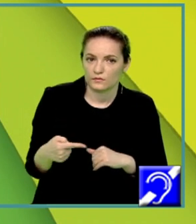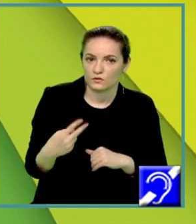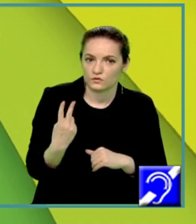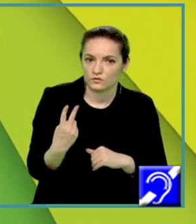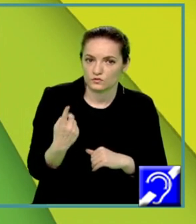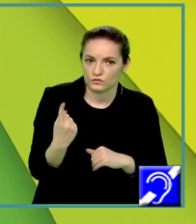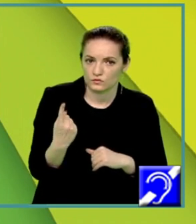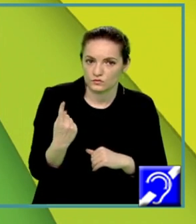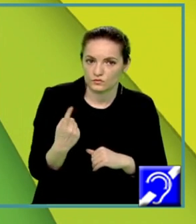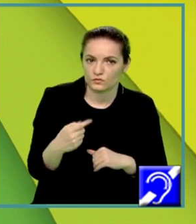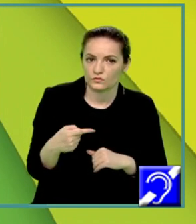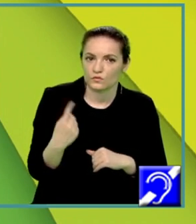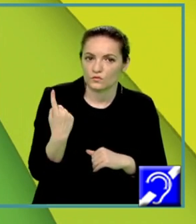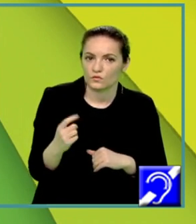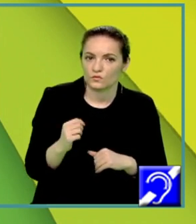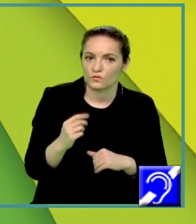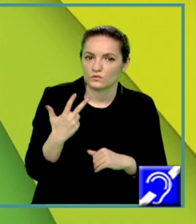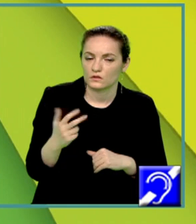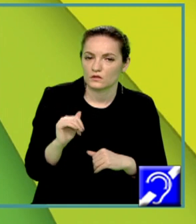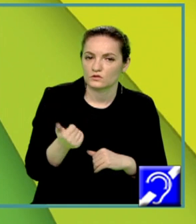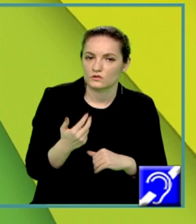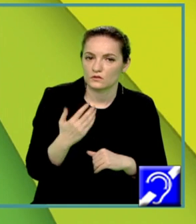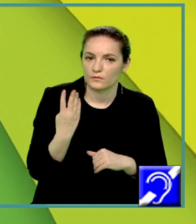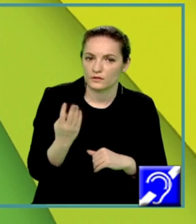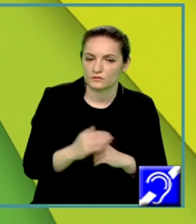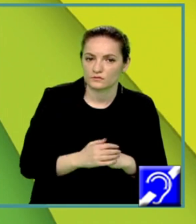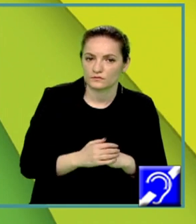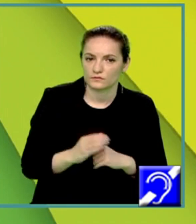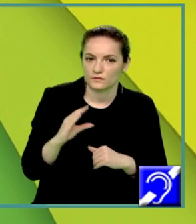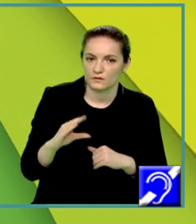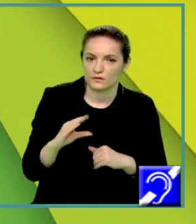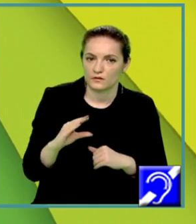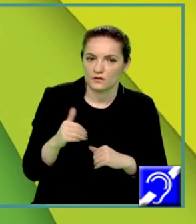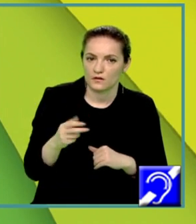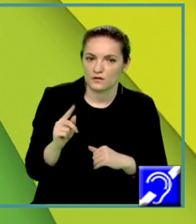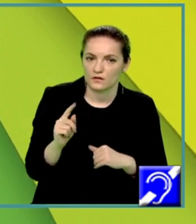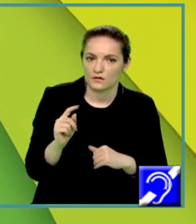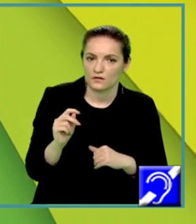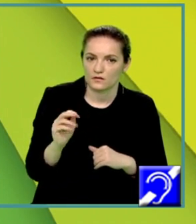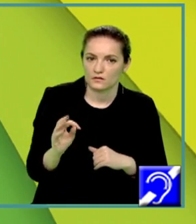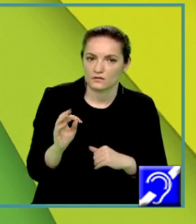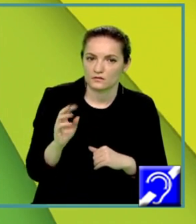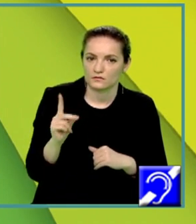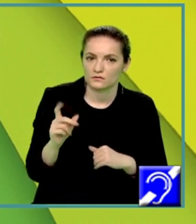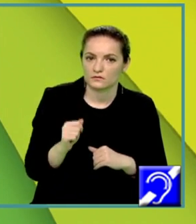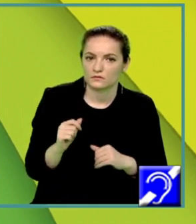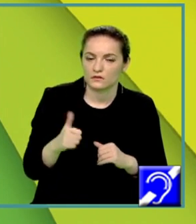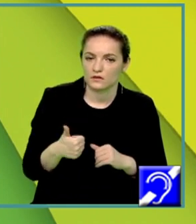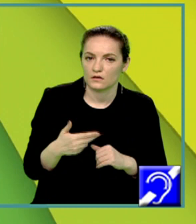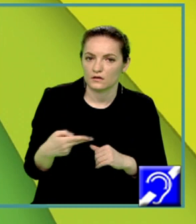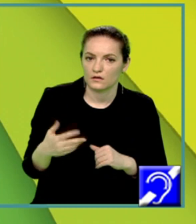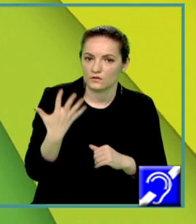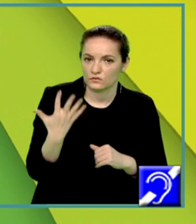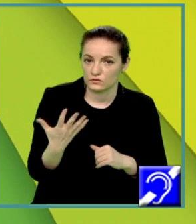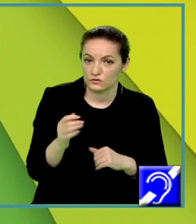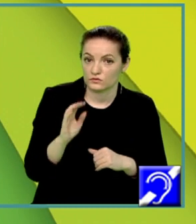minus 1, 1, 3 și 4. De unde rezultă cardinal de A egal cu 5. Deci avem 5 cazuri